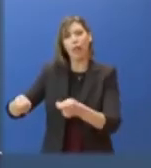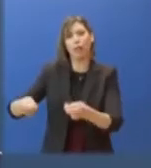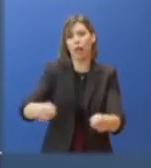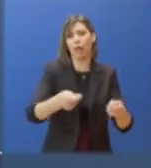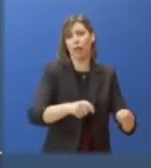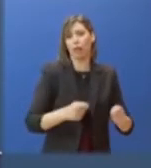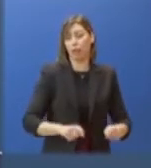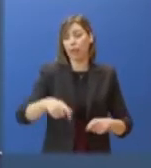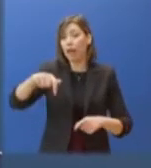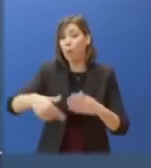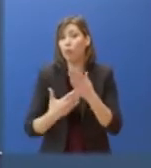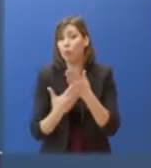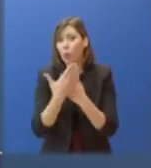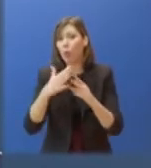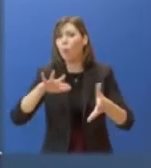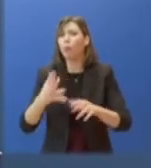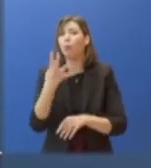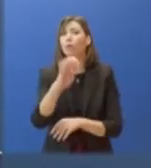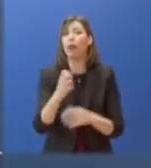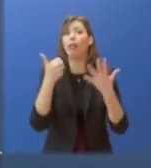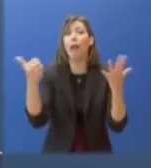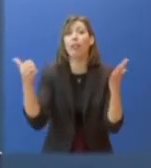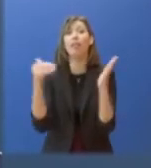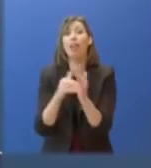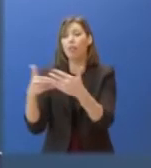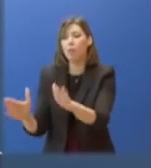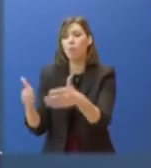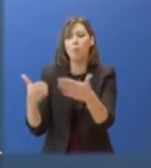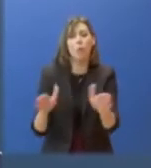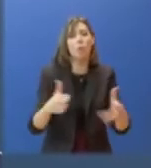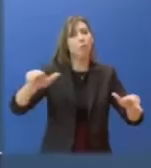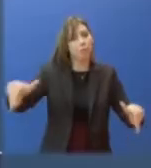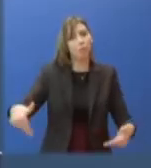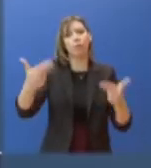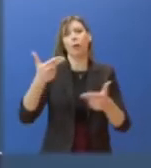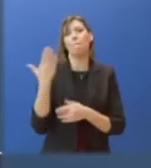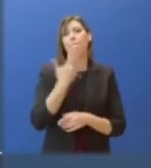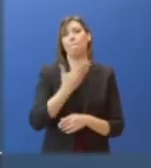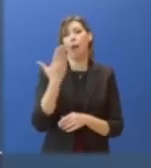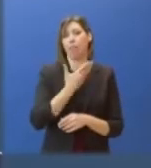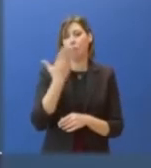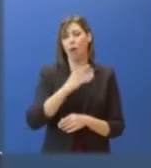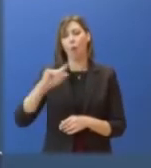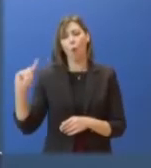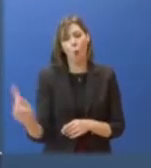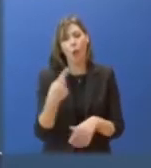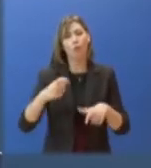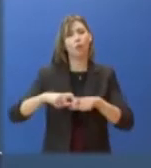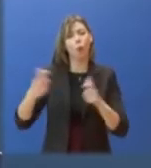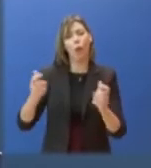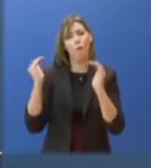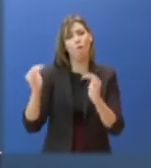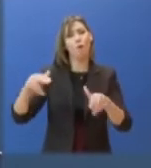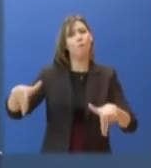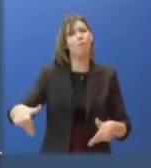περισσότερες από 46.000 τάξεις, με την εκπαιδευτική κοινότητα να αξιοποιεί το ψηφιακό αυτοεργαλείο, συνεχίζοντας την εκπαιδευτική διαδικασία.